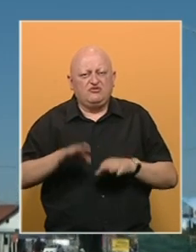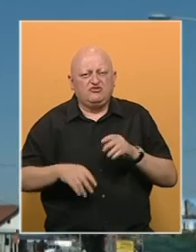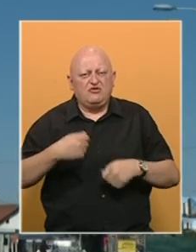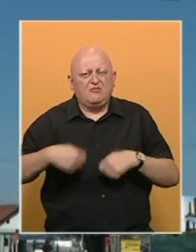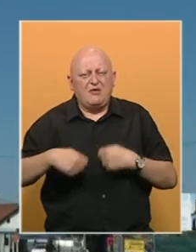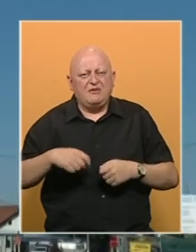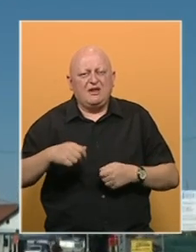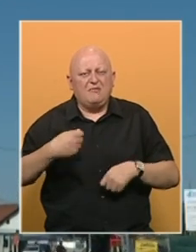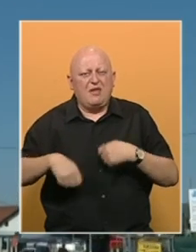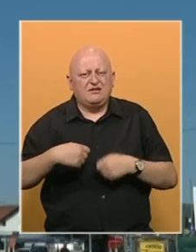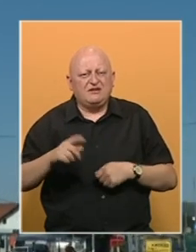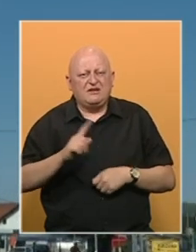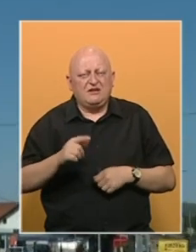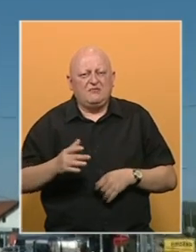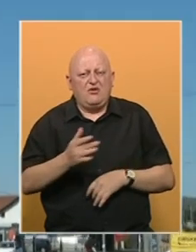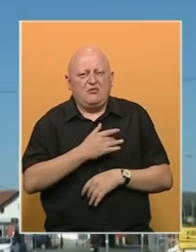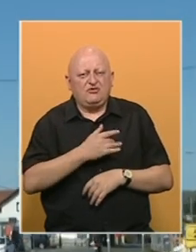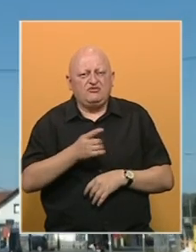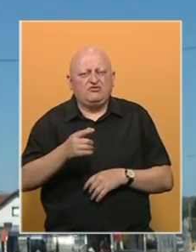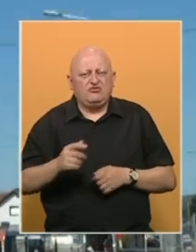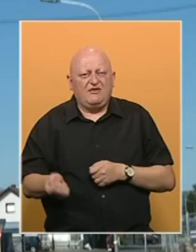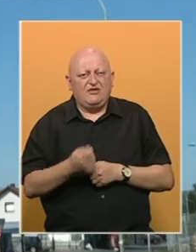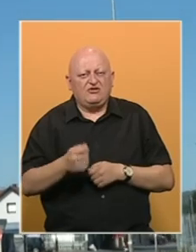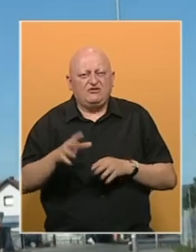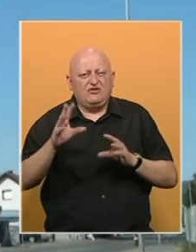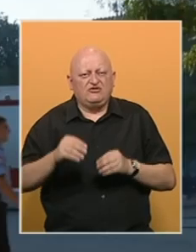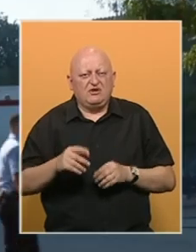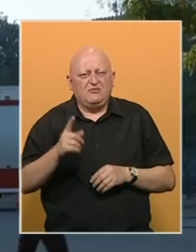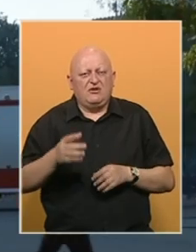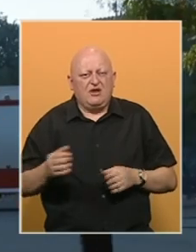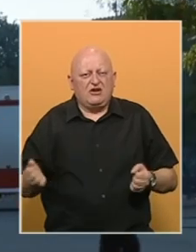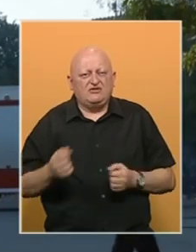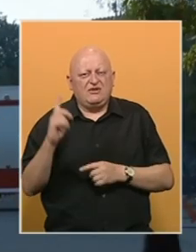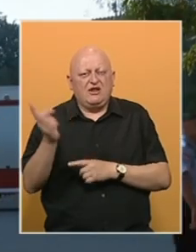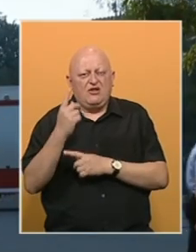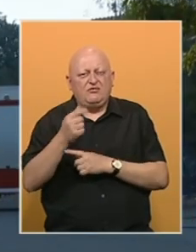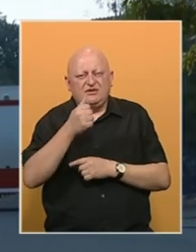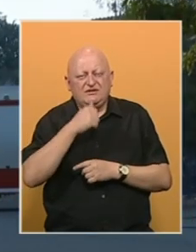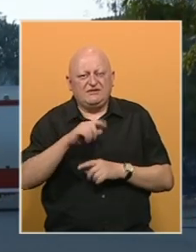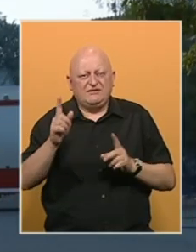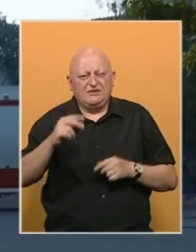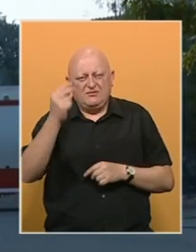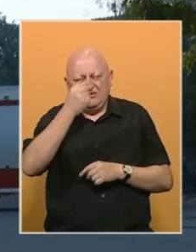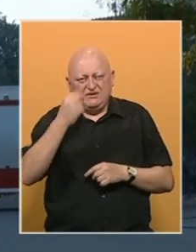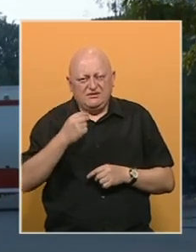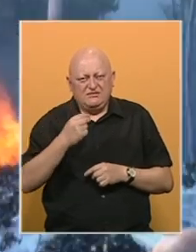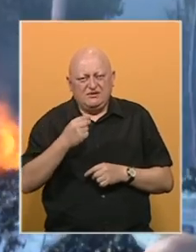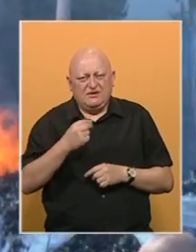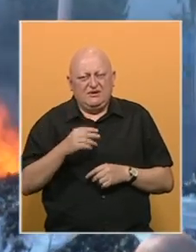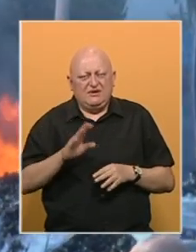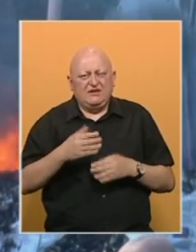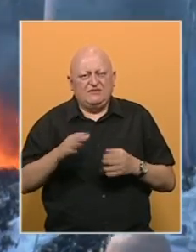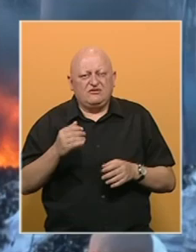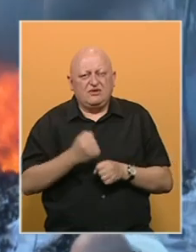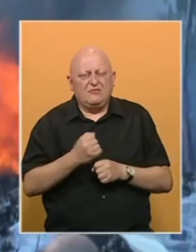skladištu papira i plastike. Nije bilo povriđenih. Uz vatrogasce na gašanju požara bio je angažovan i Helikopterski servis Republike Srpske.